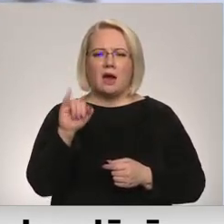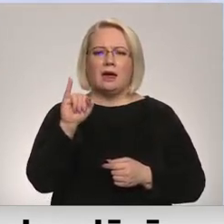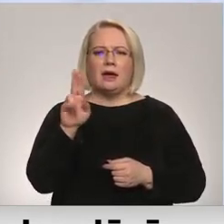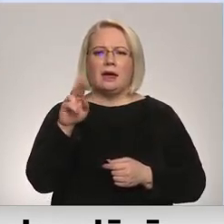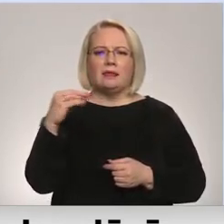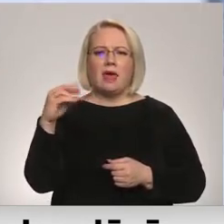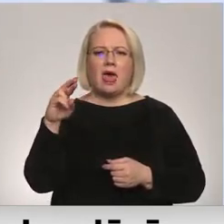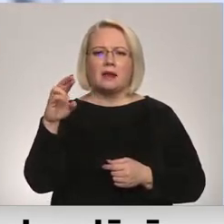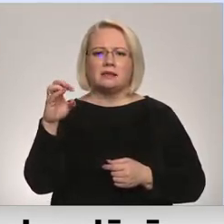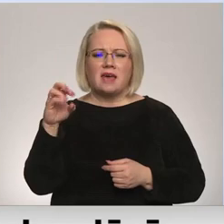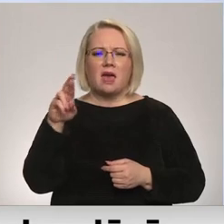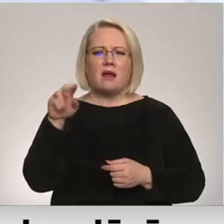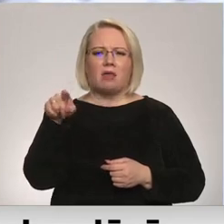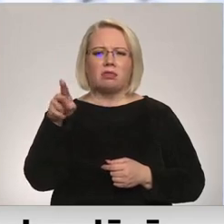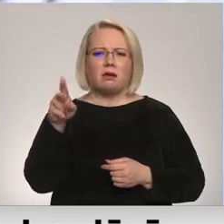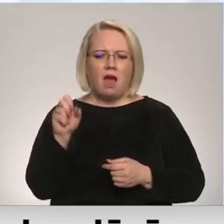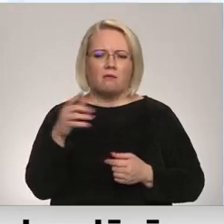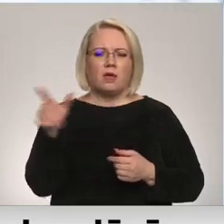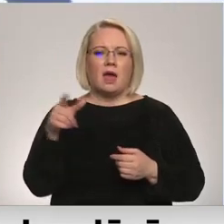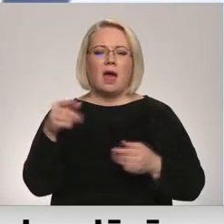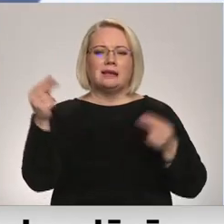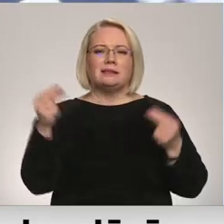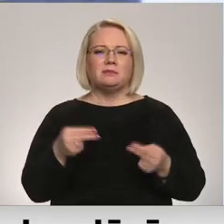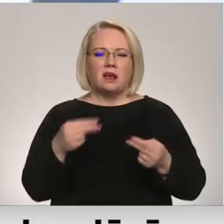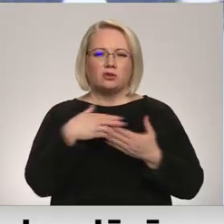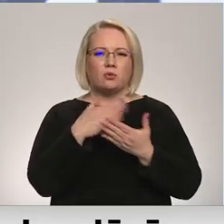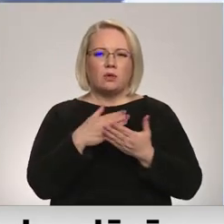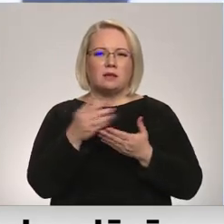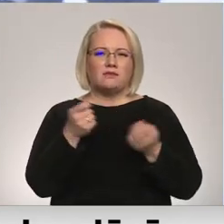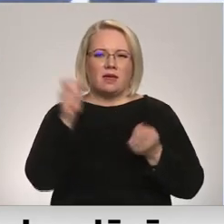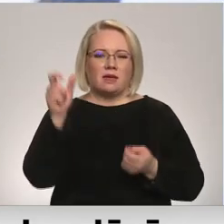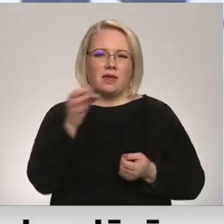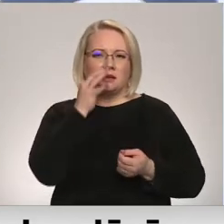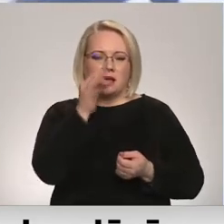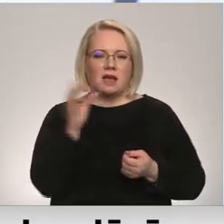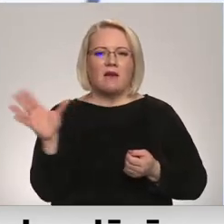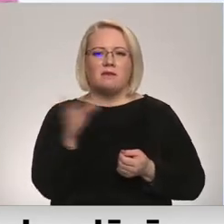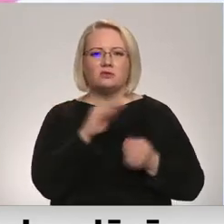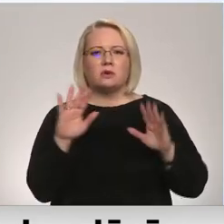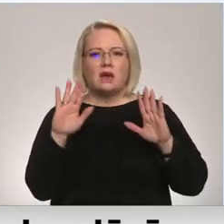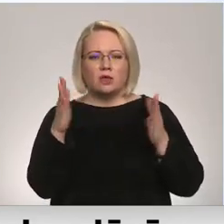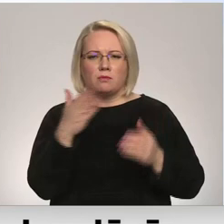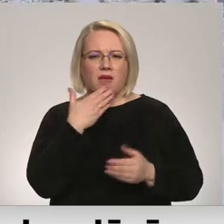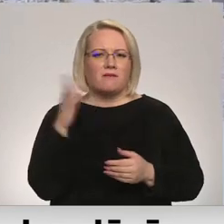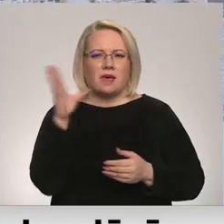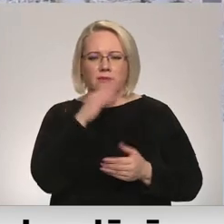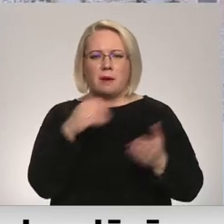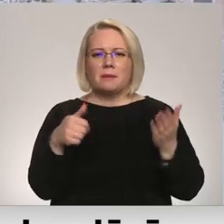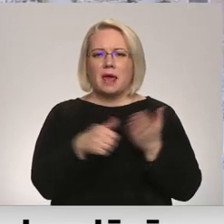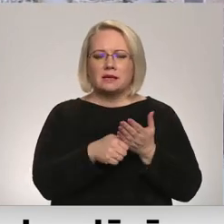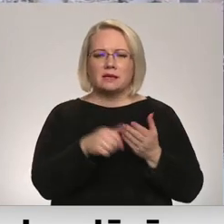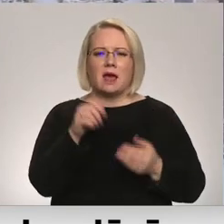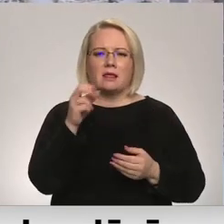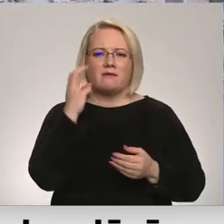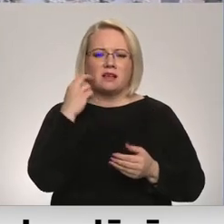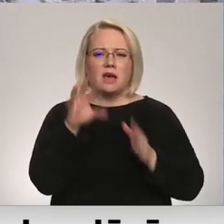kursis un devons. Tieslietu ministrijas dzīves rakstu departamenta direktora ETV norāda. Tomēr ne visos gadījumos ir iespēja reģistrēt vecāku izvēlēto